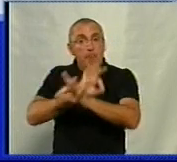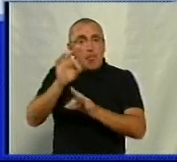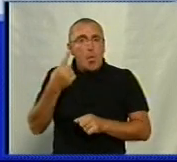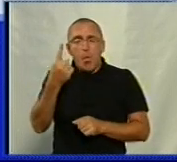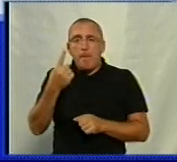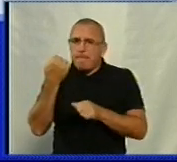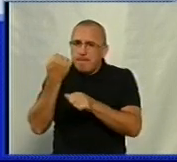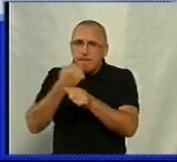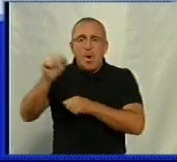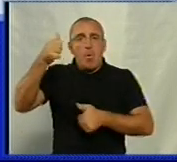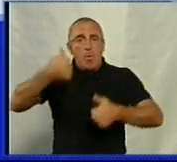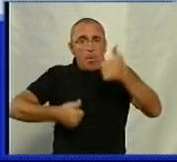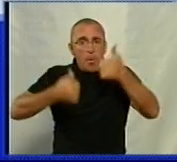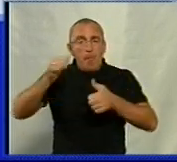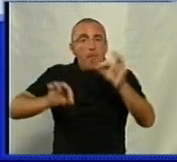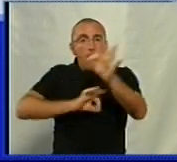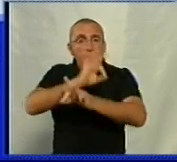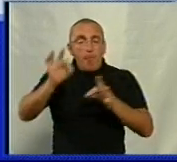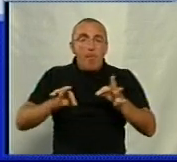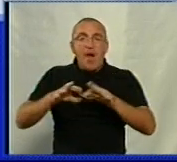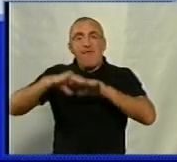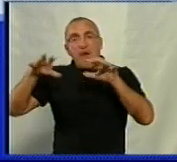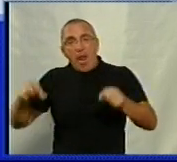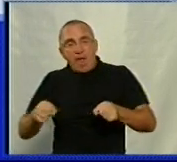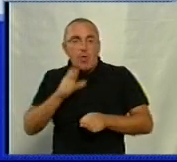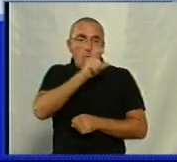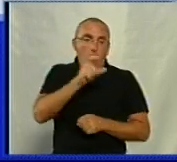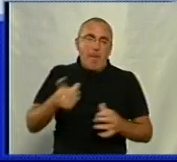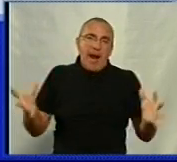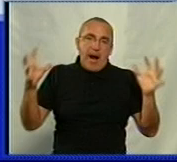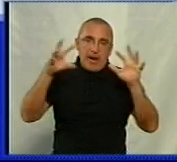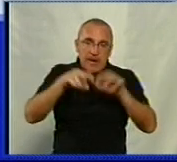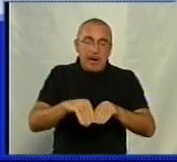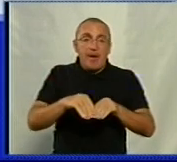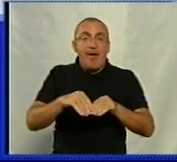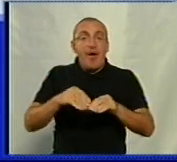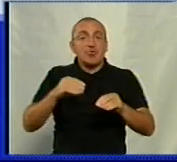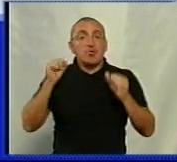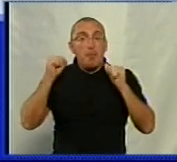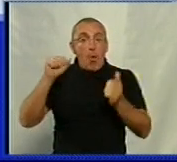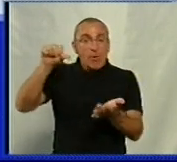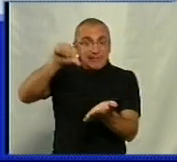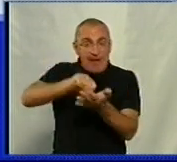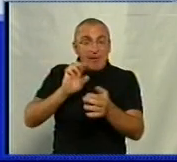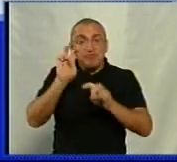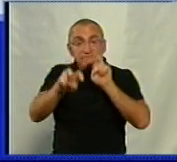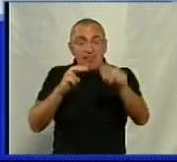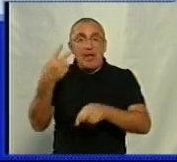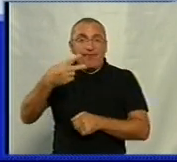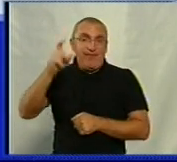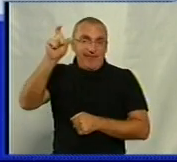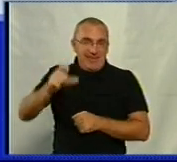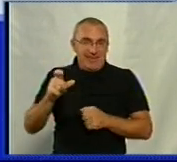одним із переможців конкурсу проєктів «Влада і громада разом». Відвідують спортзал майже два десятки пенсіонерів. На